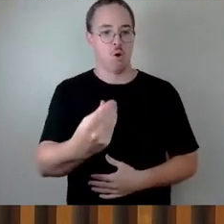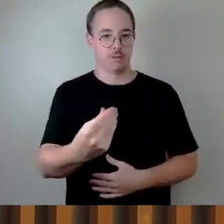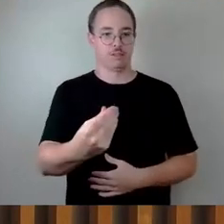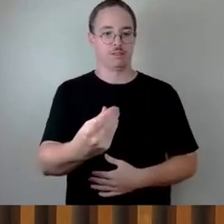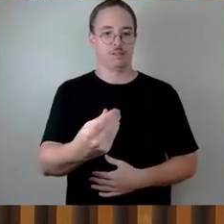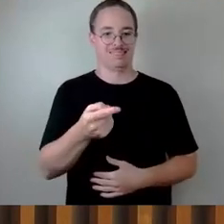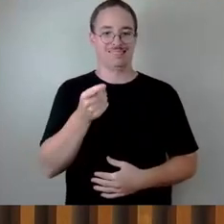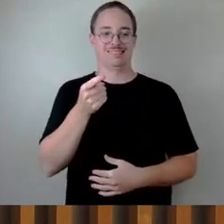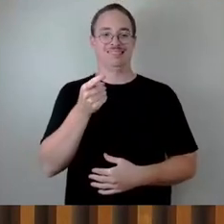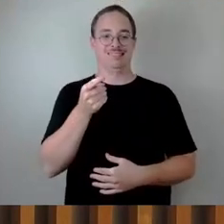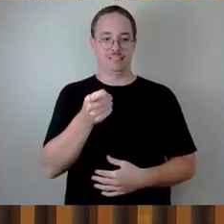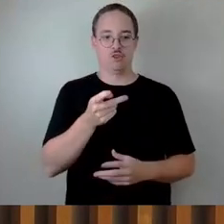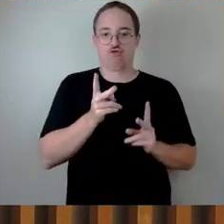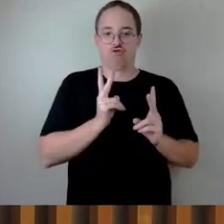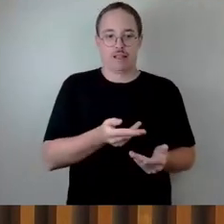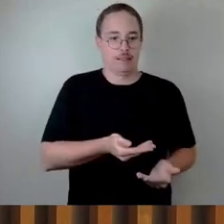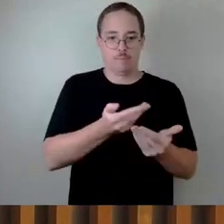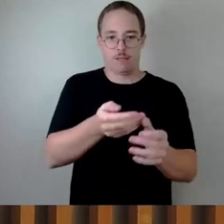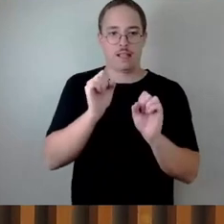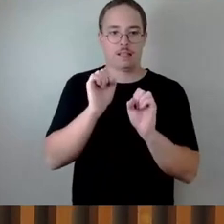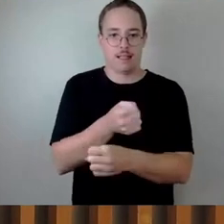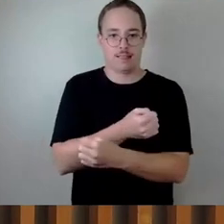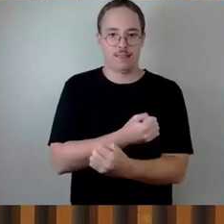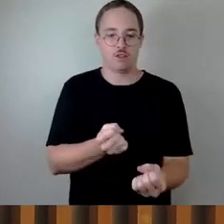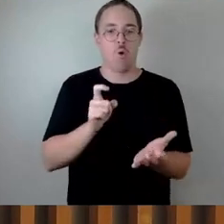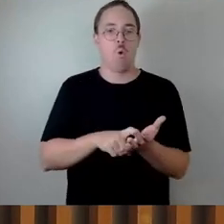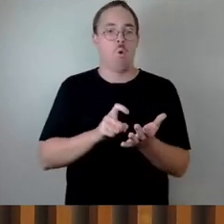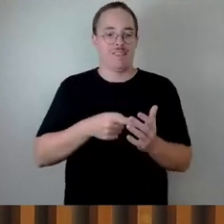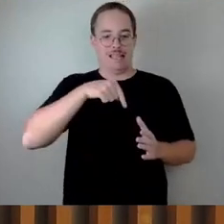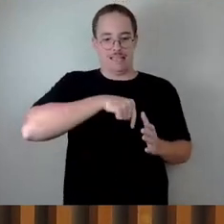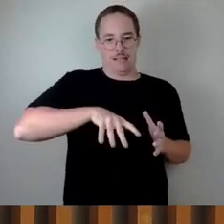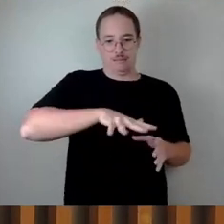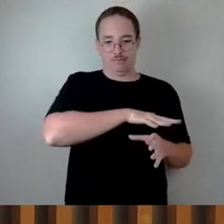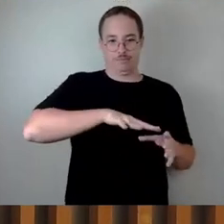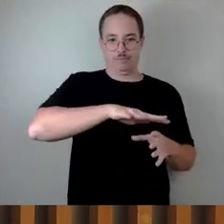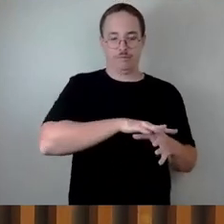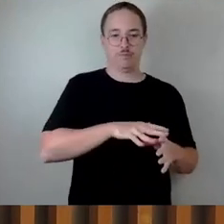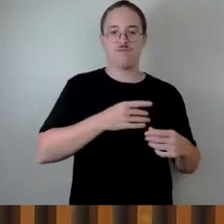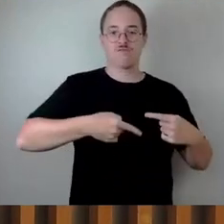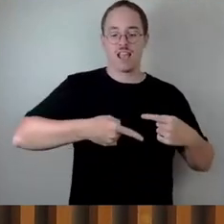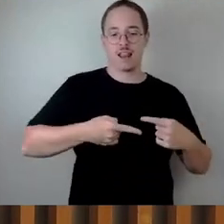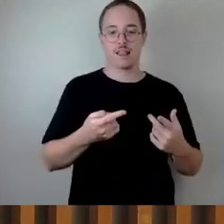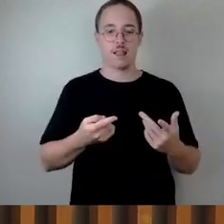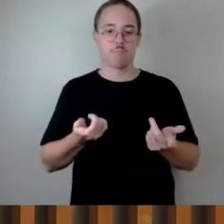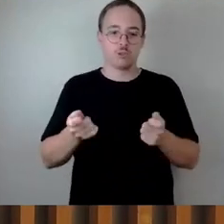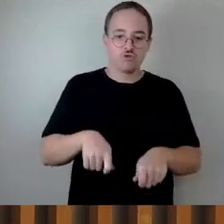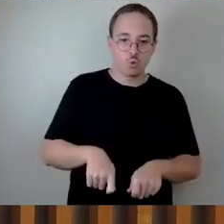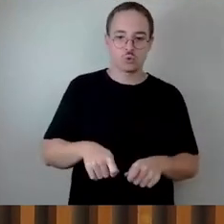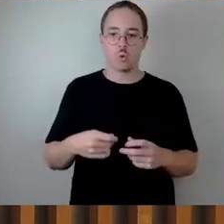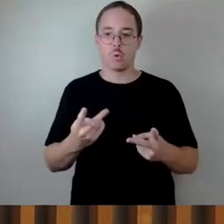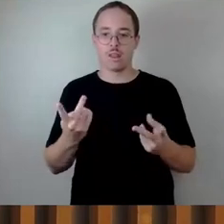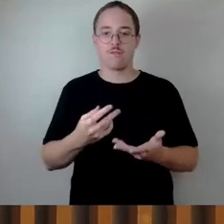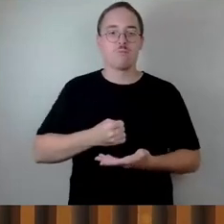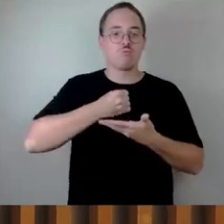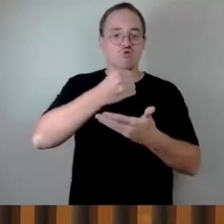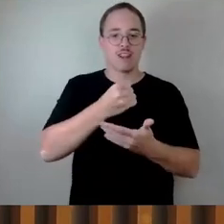weil aufgrund der inneren Finanzverfasstheit, aufgrund eines fehlenden Gremienbeschlusses oder einer Budgetzuweisung